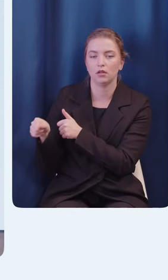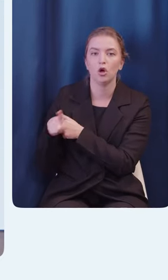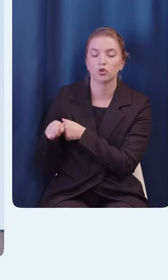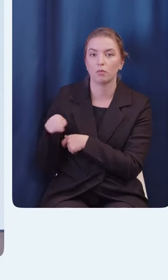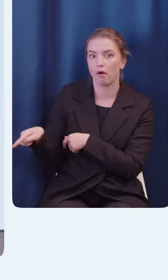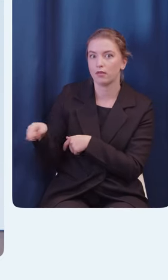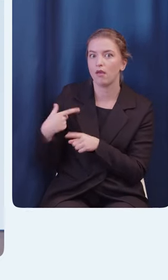это учли. Спасибо.